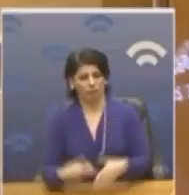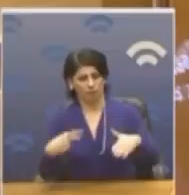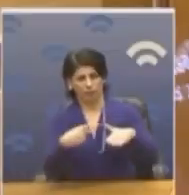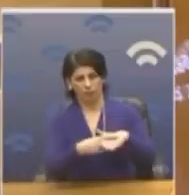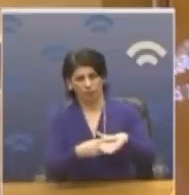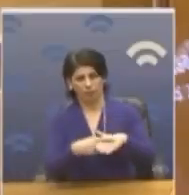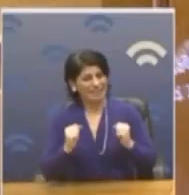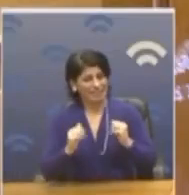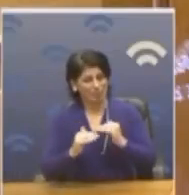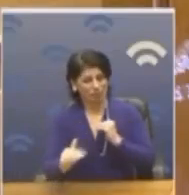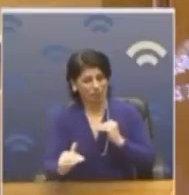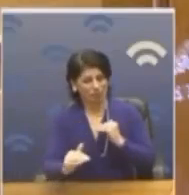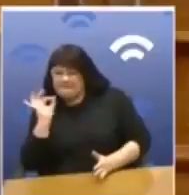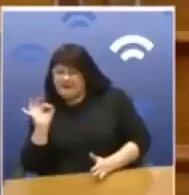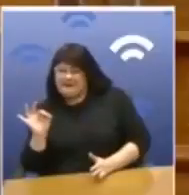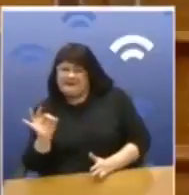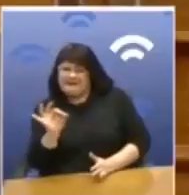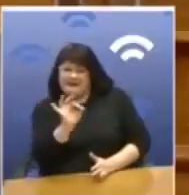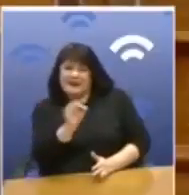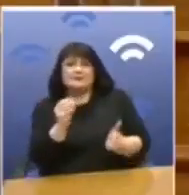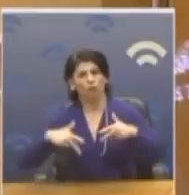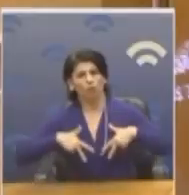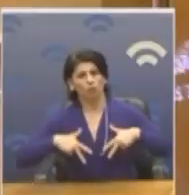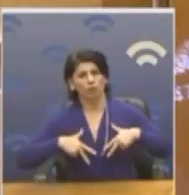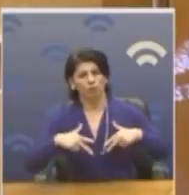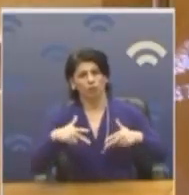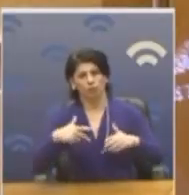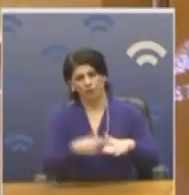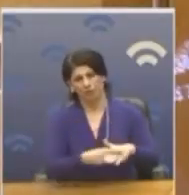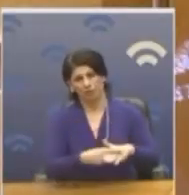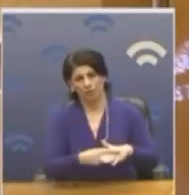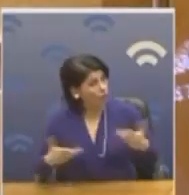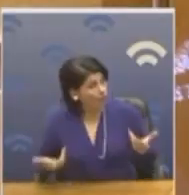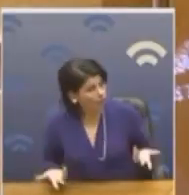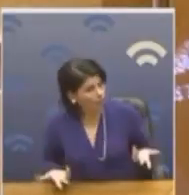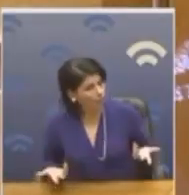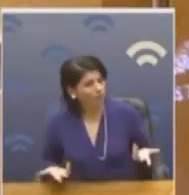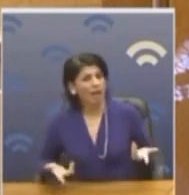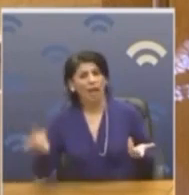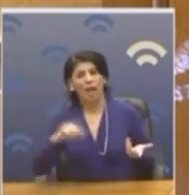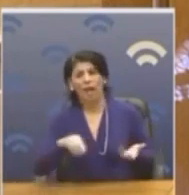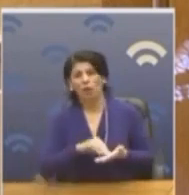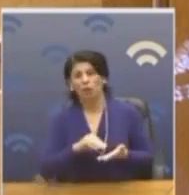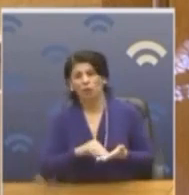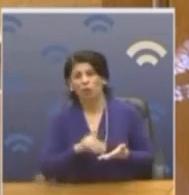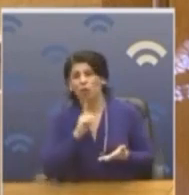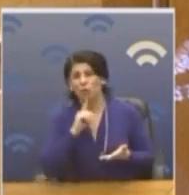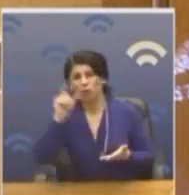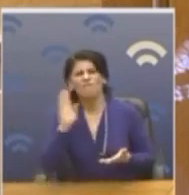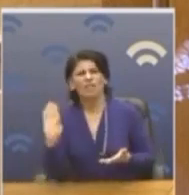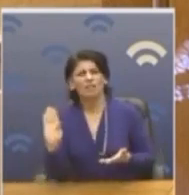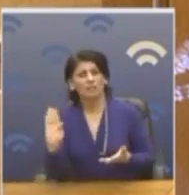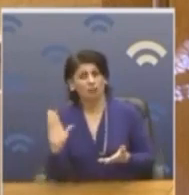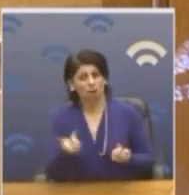θα ανακεφαλαοποιηθούν Συμφωνείτε Δεν τα ξέρουμε Δεύτερο ερώτημα πάνω στο ίδιο Θα γίνει πάλι όπως έκανε ο κύριος Σαμαράς και ο κύριος